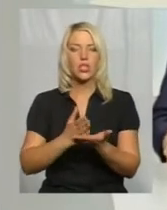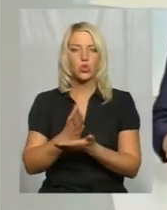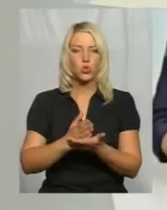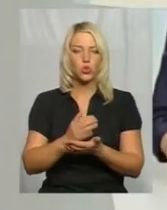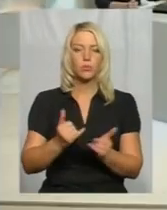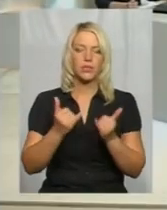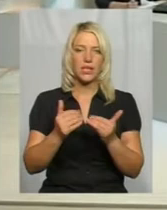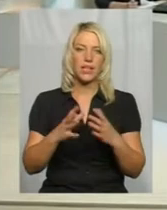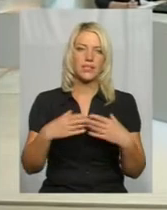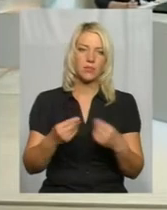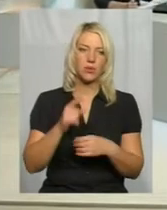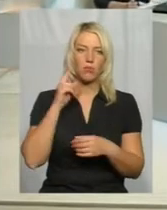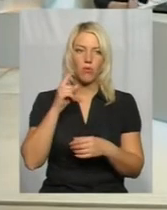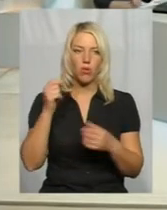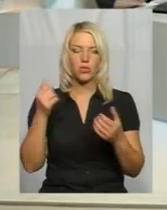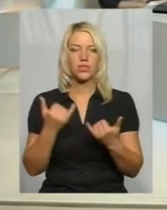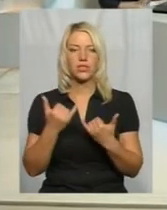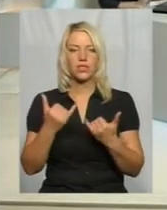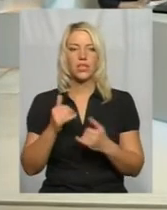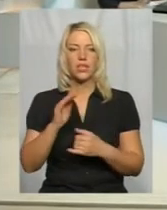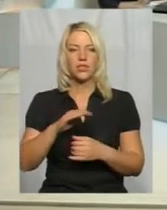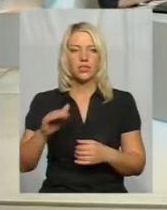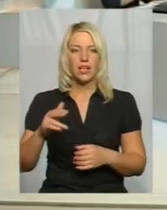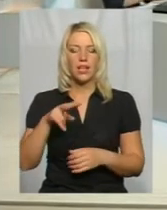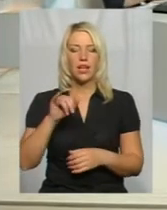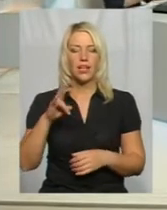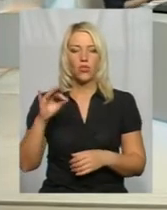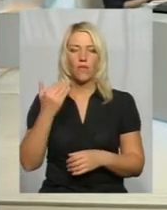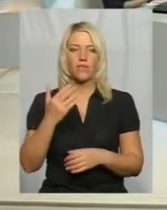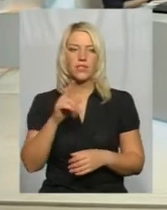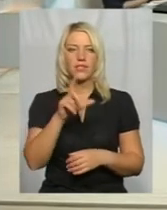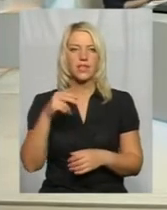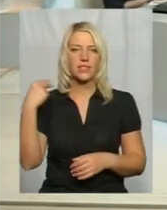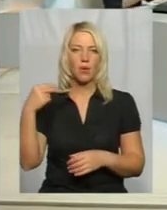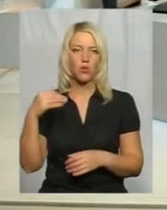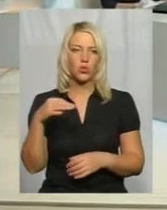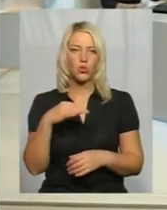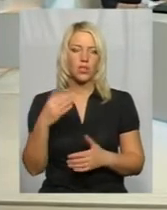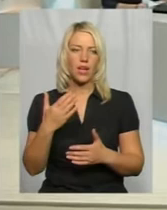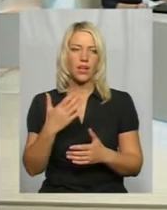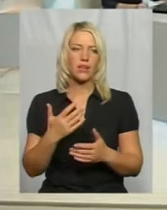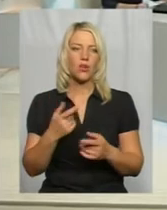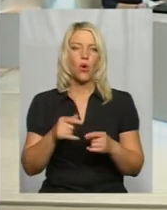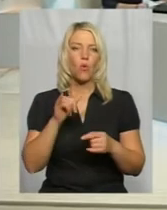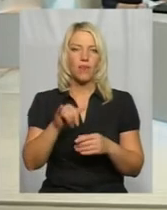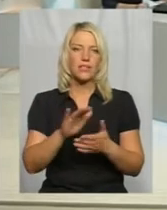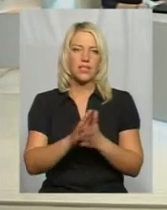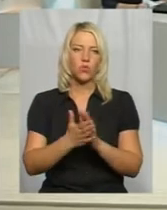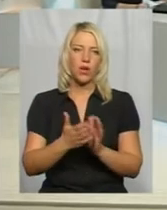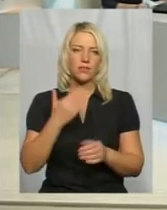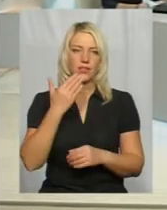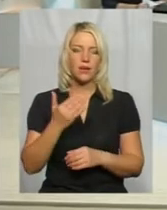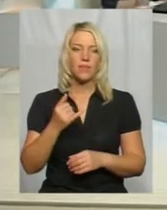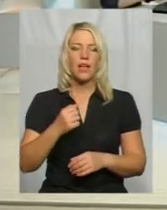дітей. Пані Еліно, ви із Запорізької області. Яка ситуація із сім'ями у вас? К сожалению, на